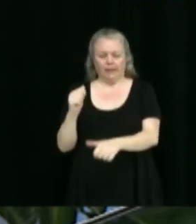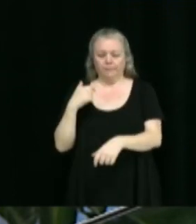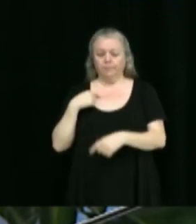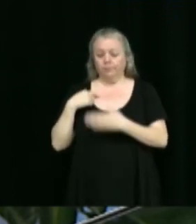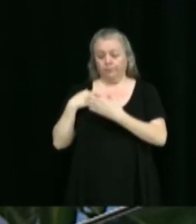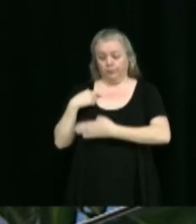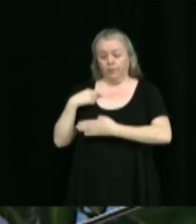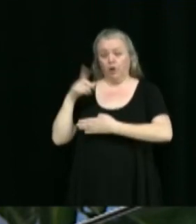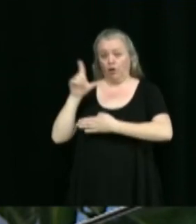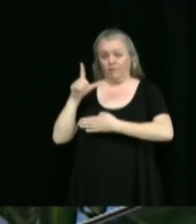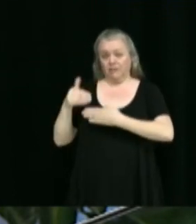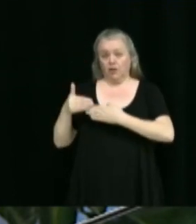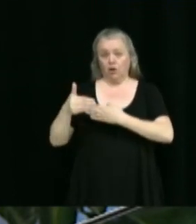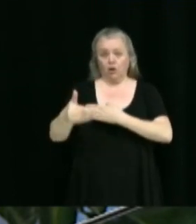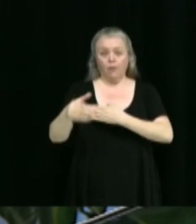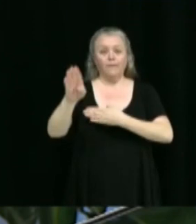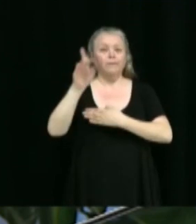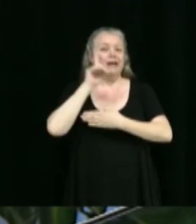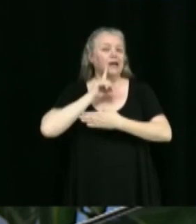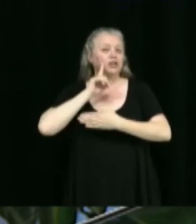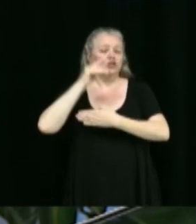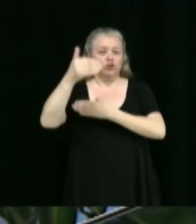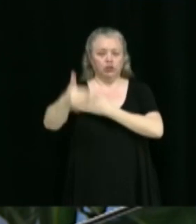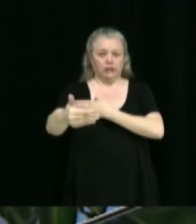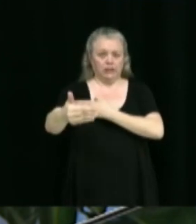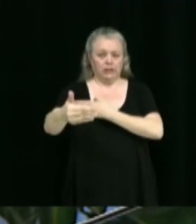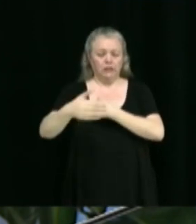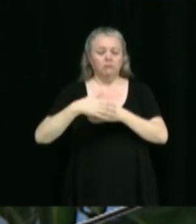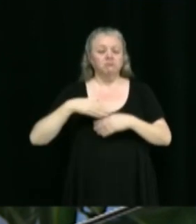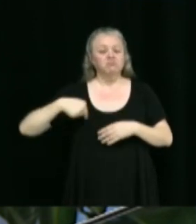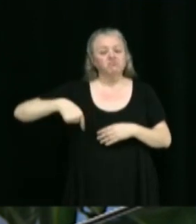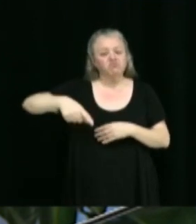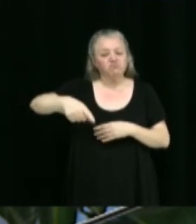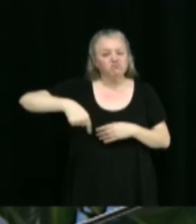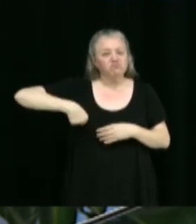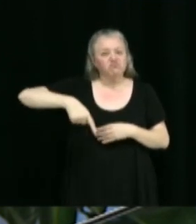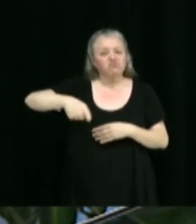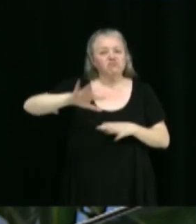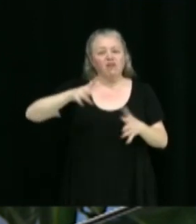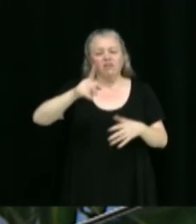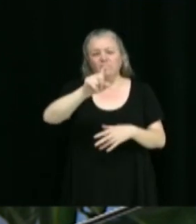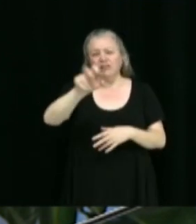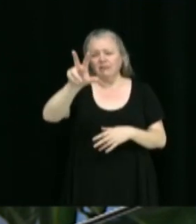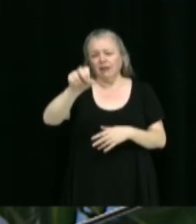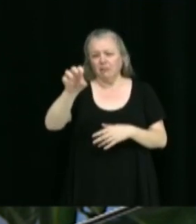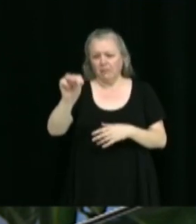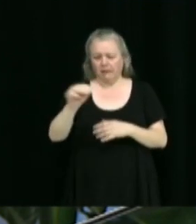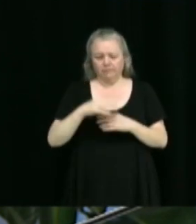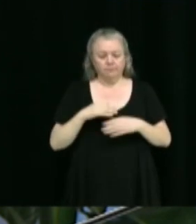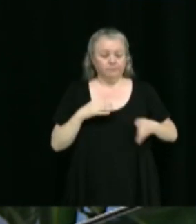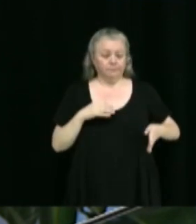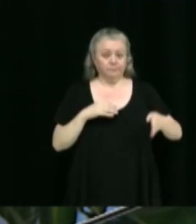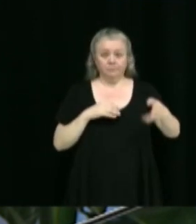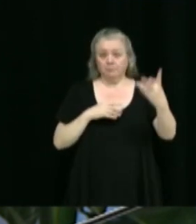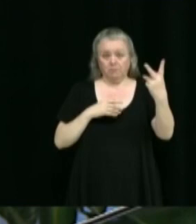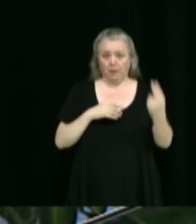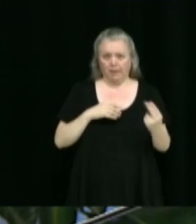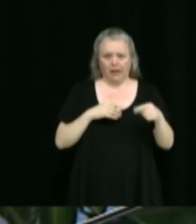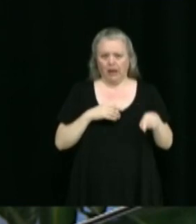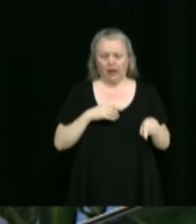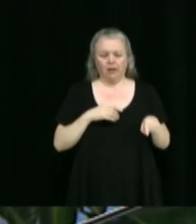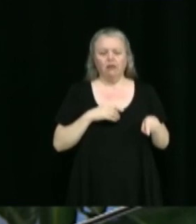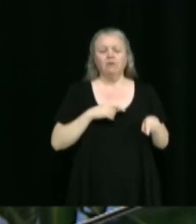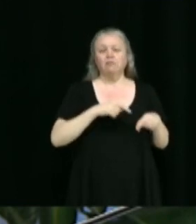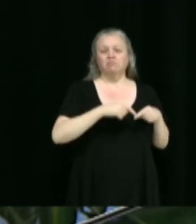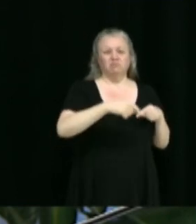Levasseur vers la rue Bélanger sur une distance d'environ 130 mètres. Côté impair en tout temps à partir d